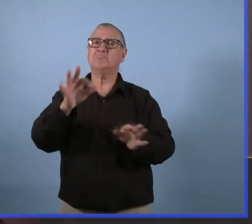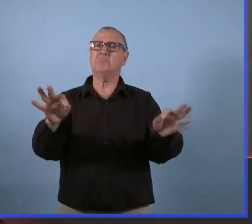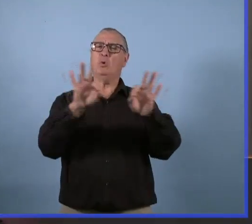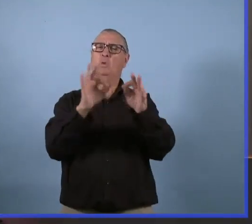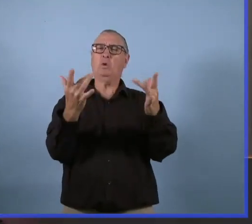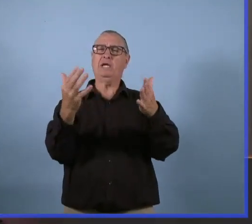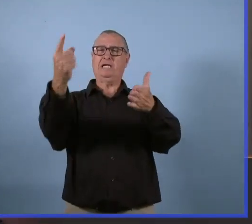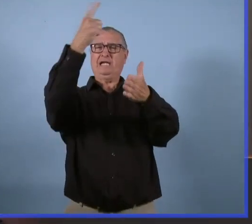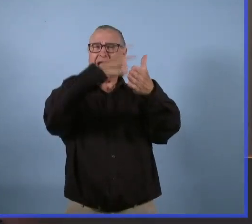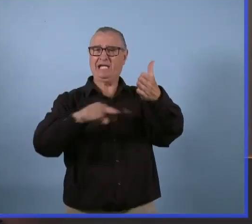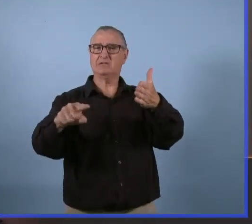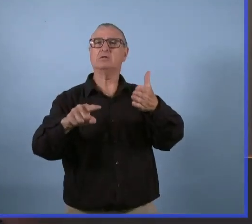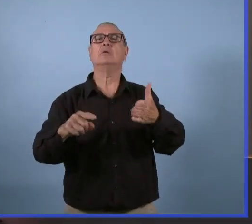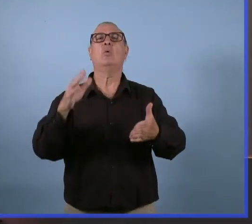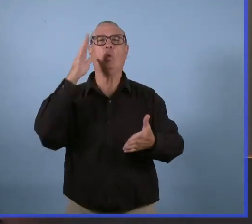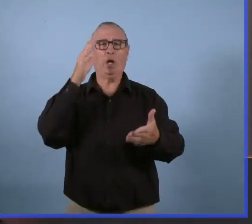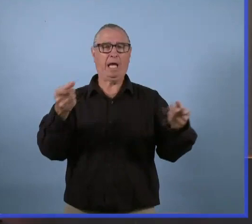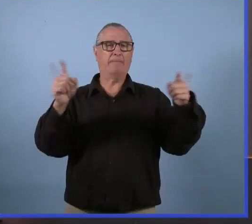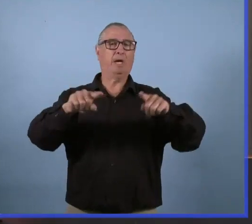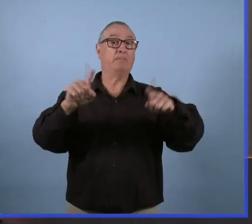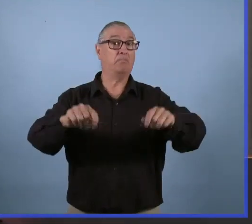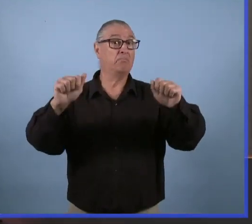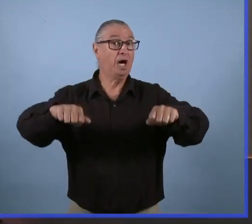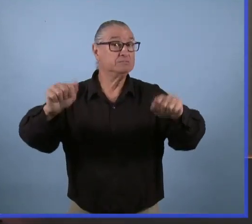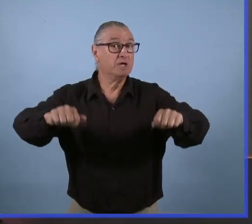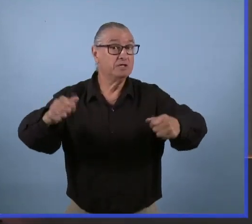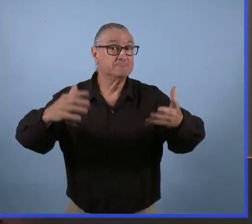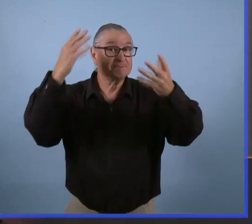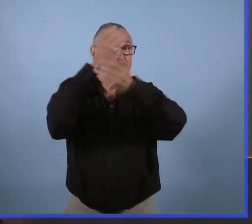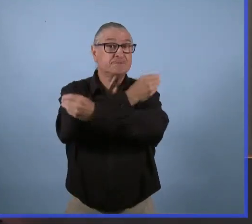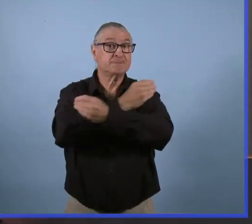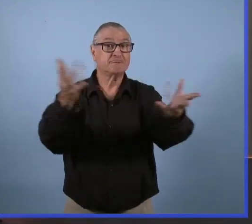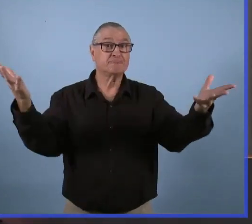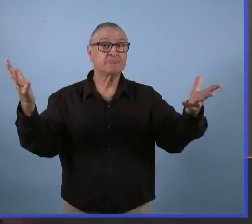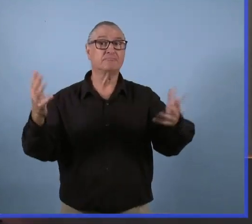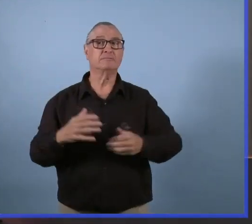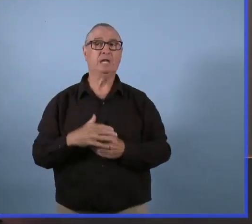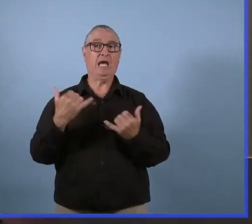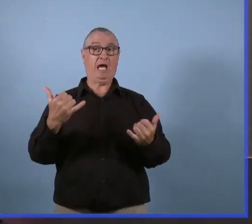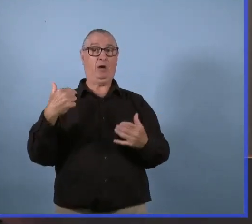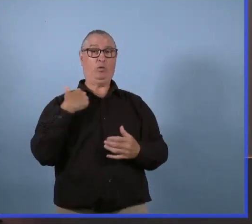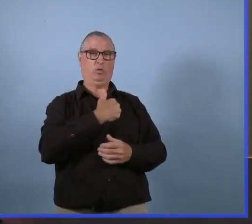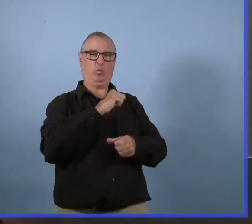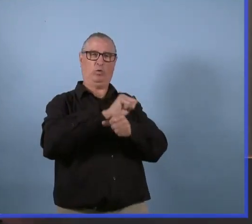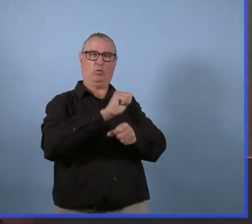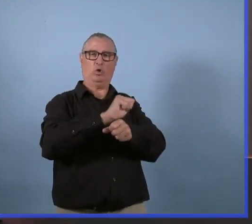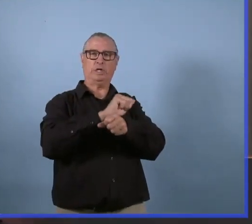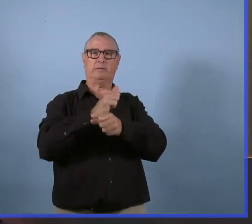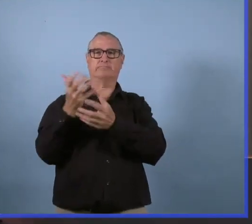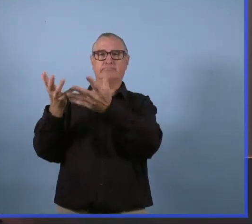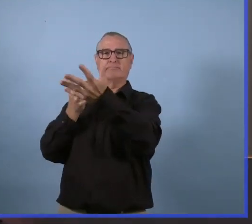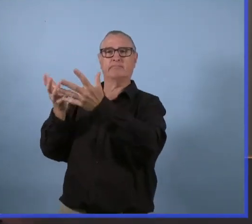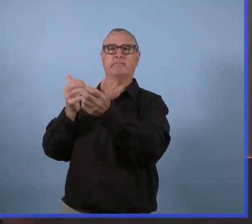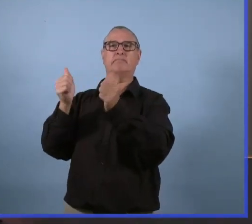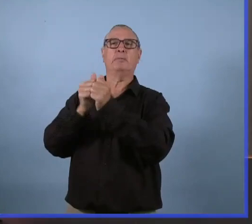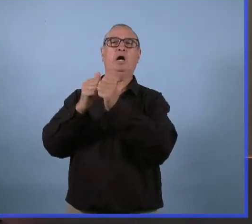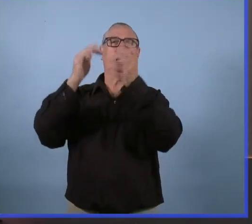Mais les discussions ont commencé. On regarde ces renseignements. On travaille avec le système de soins actifs par rapport à ça.